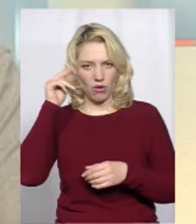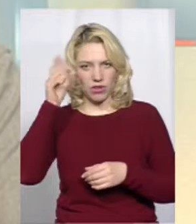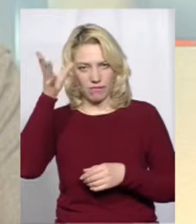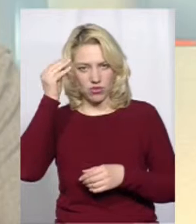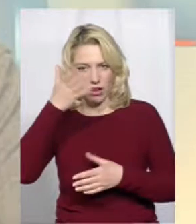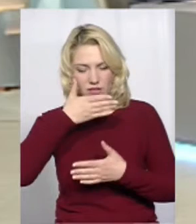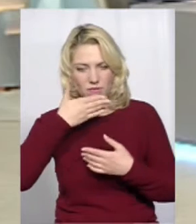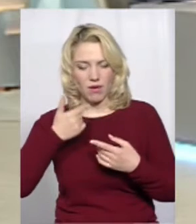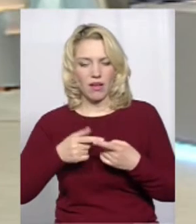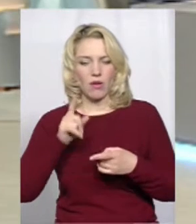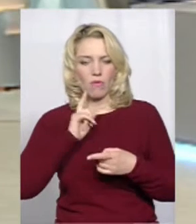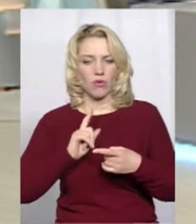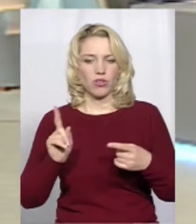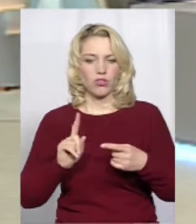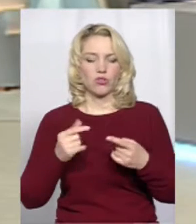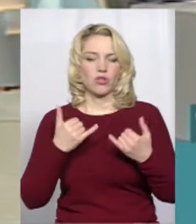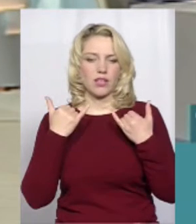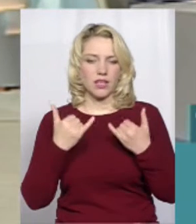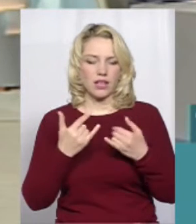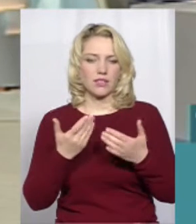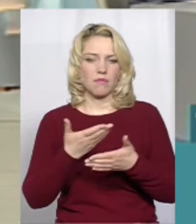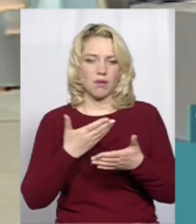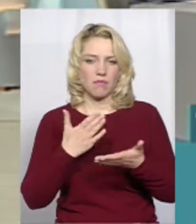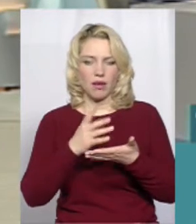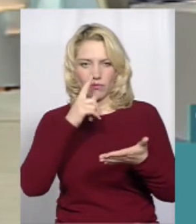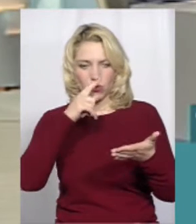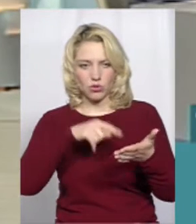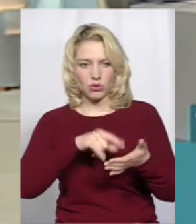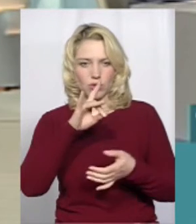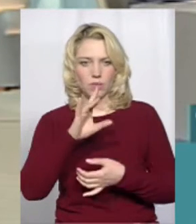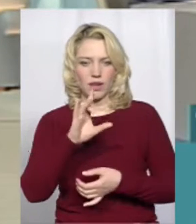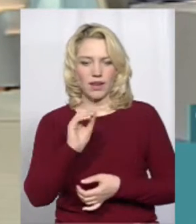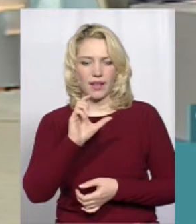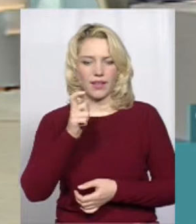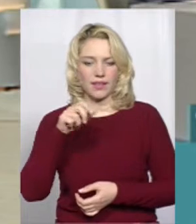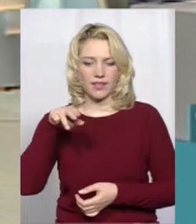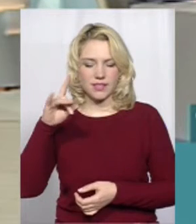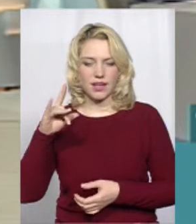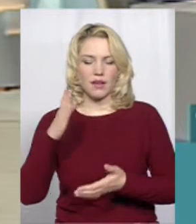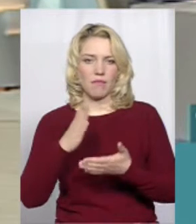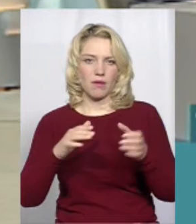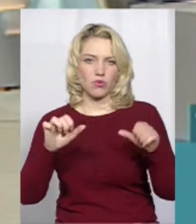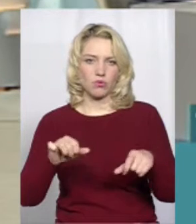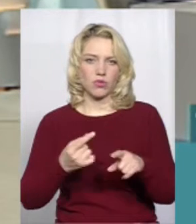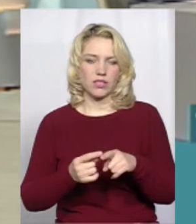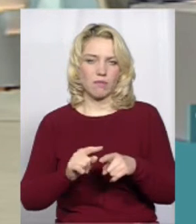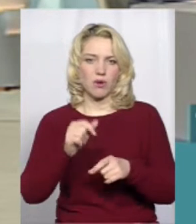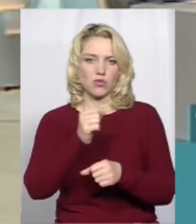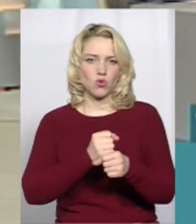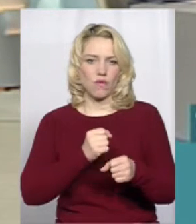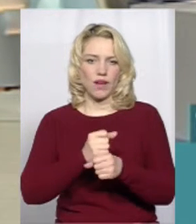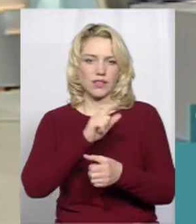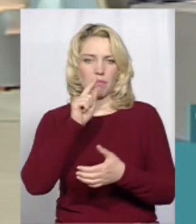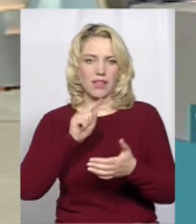того, щоб ми отримали усі ці доступи, щоб ми мали реєстр і могли вільно з ним працювати. Тому що питання не